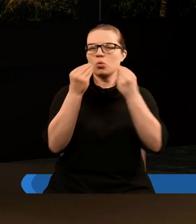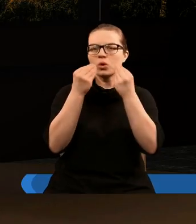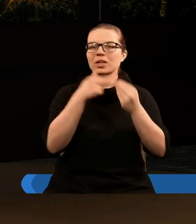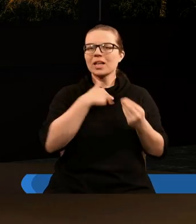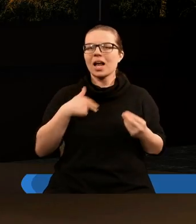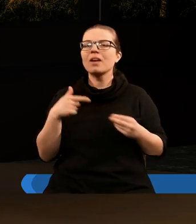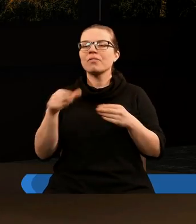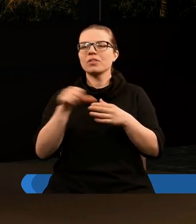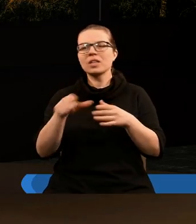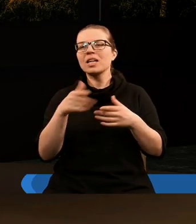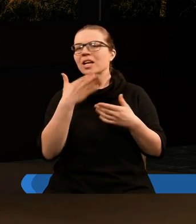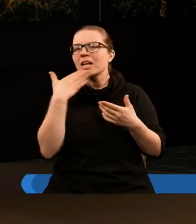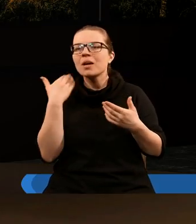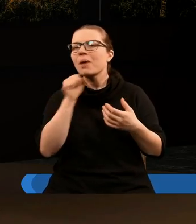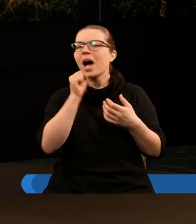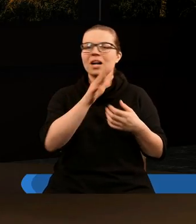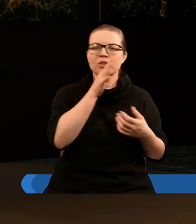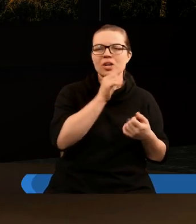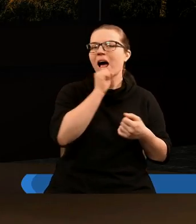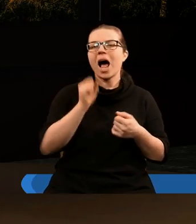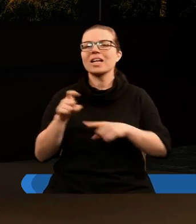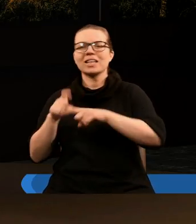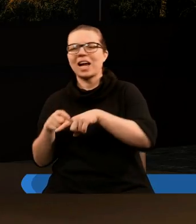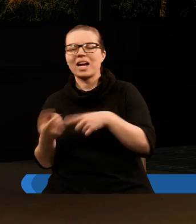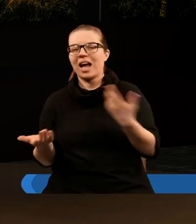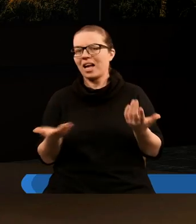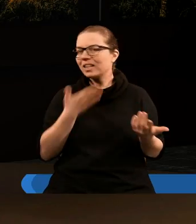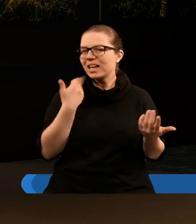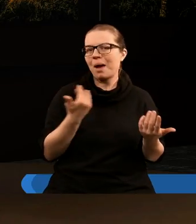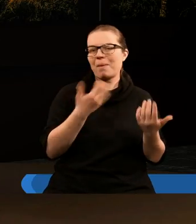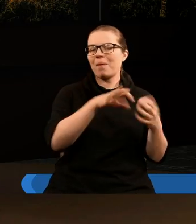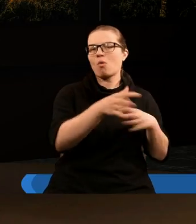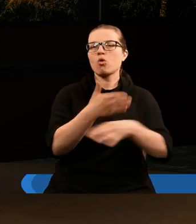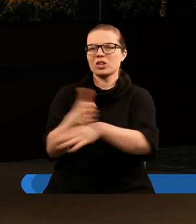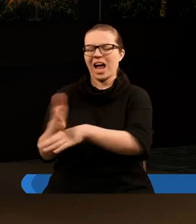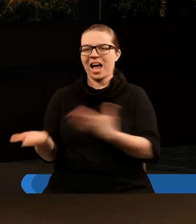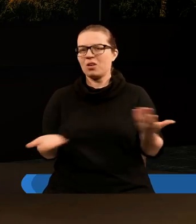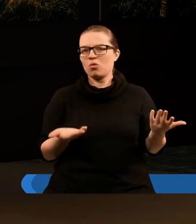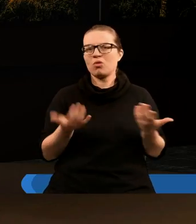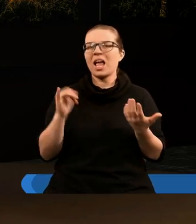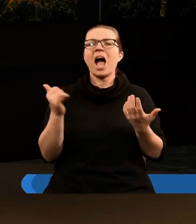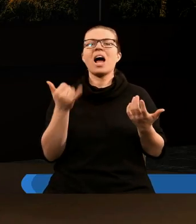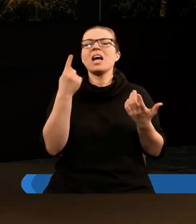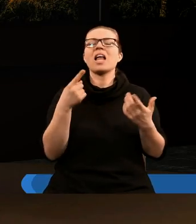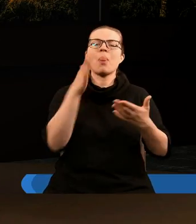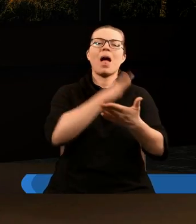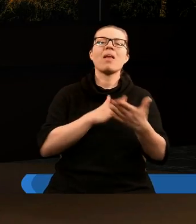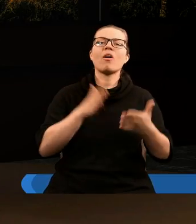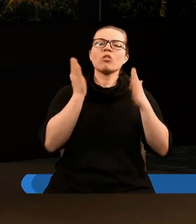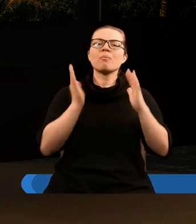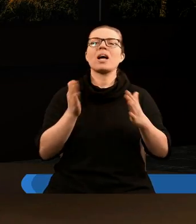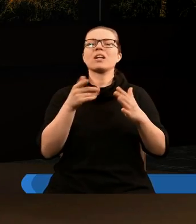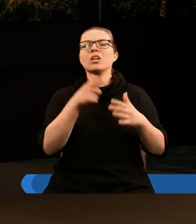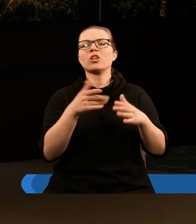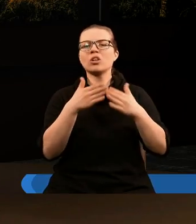nas, że wśród zbawionych nie ma ani Żyda, ani Greka, czyli nie ma określonej jaka jedna narodowość